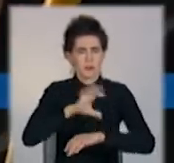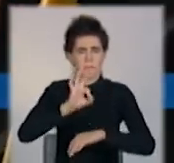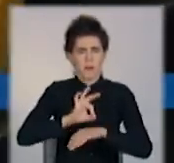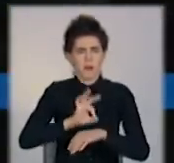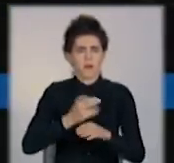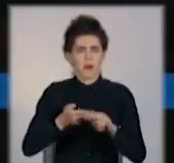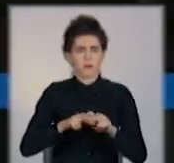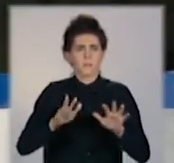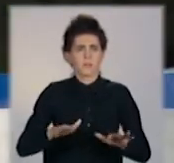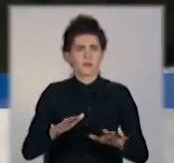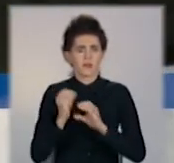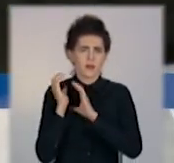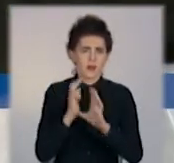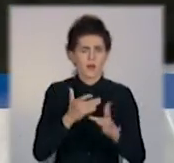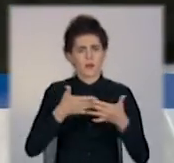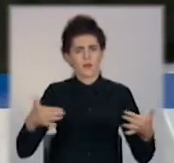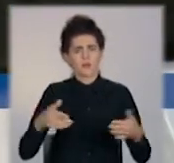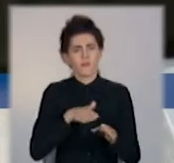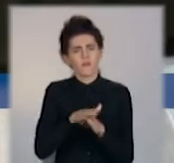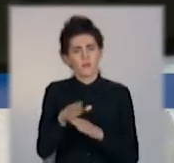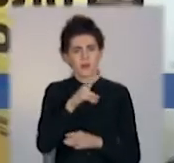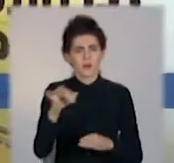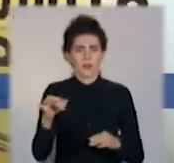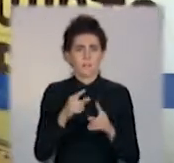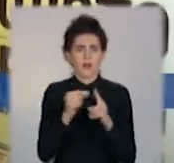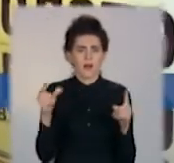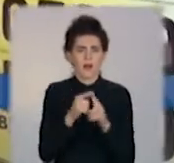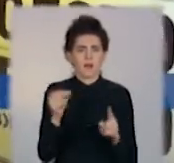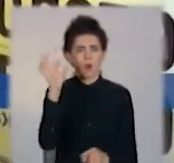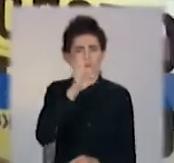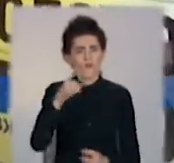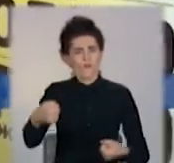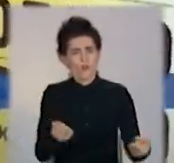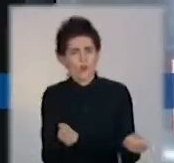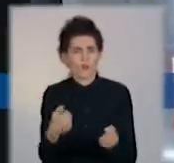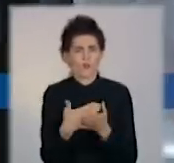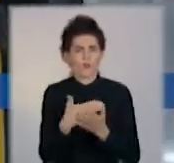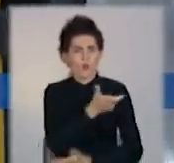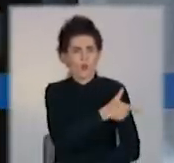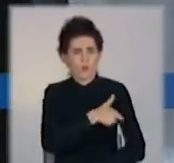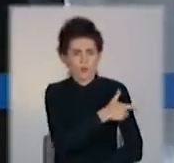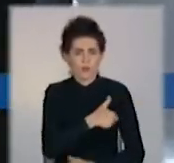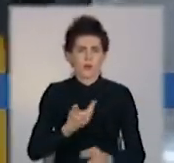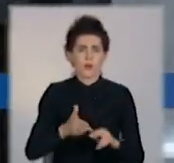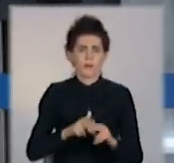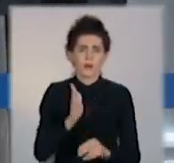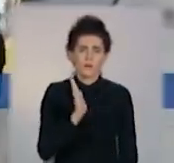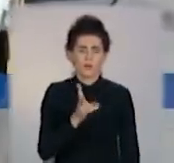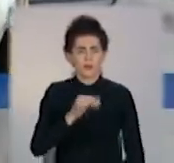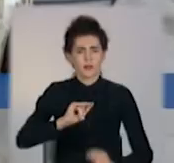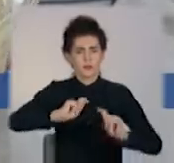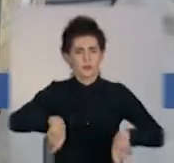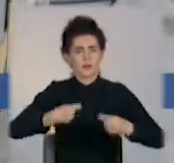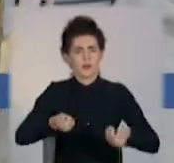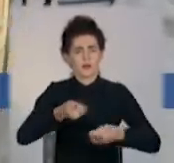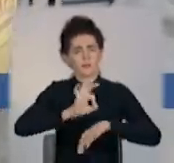дотримуються на Донбасі правил карантину водії та кондуктори? І чи не потрапить до рук пасажира